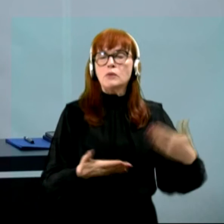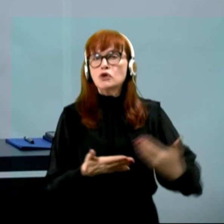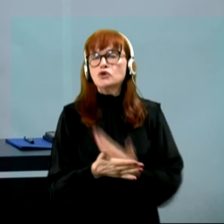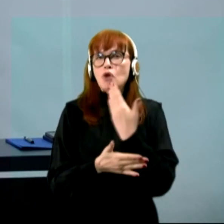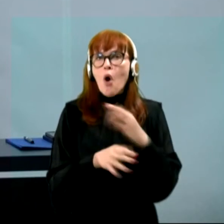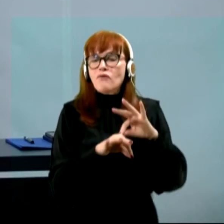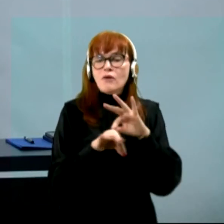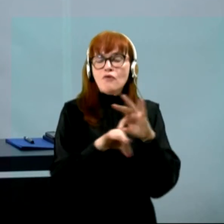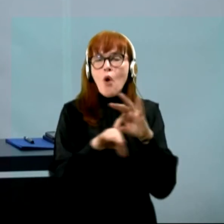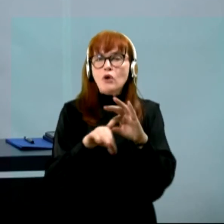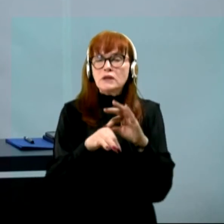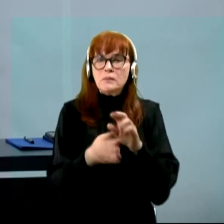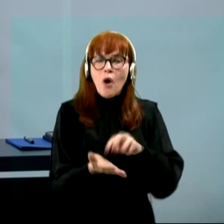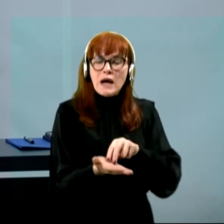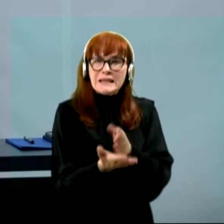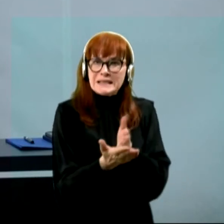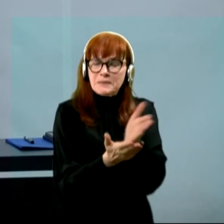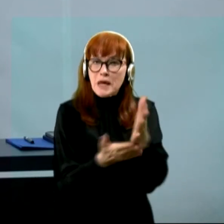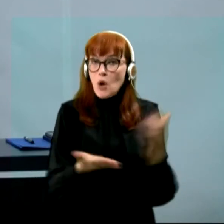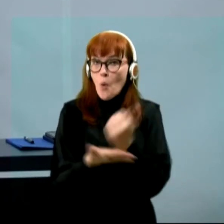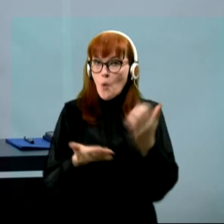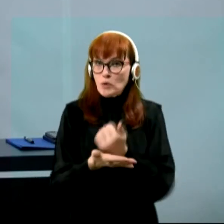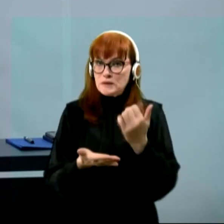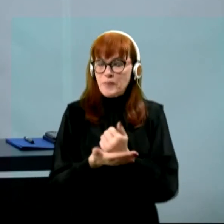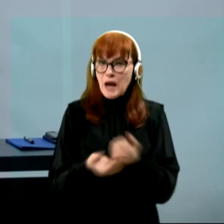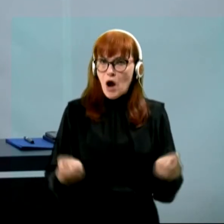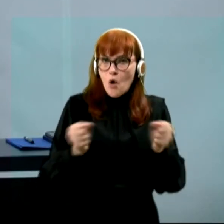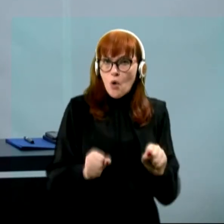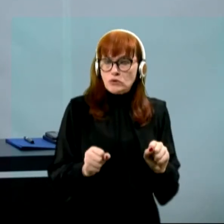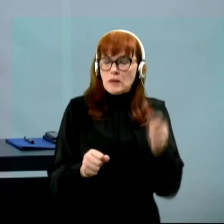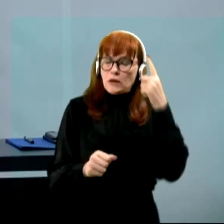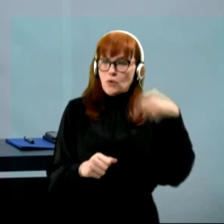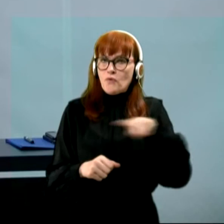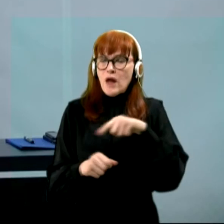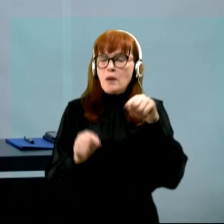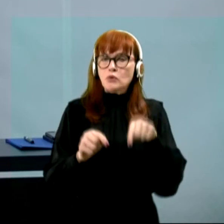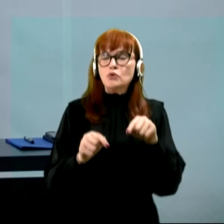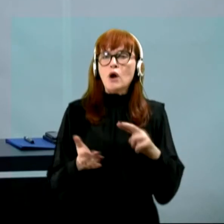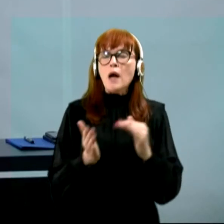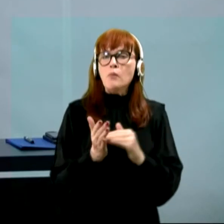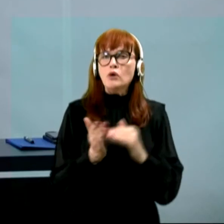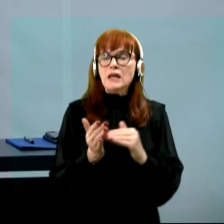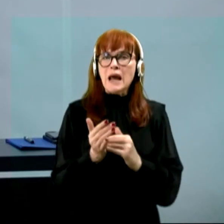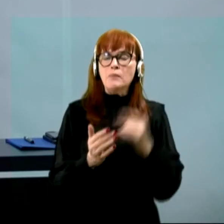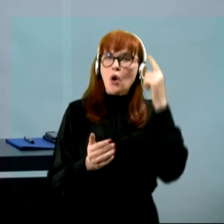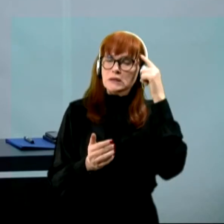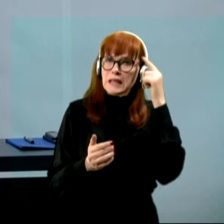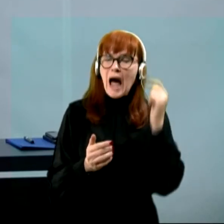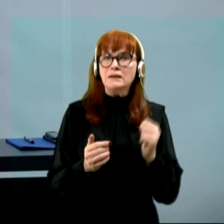ternicah uspeha. Gospodarstvo vemo, kako pomembno je znanje in kako potrebno je delo.